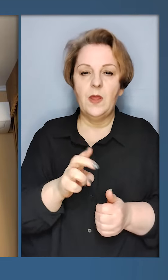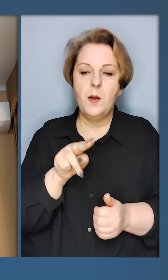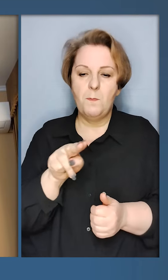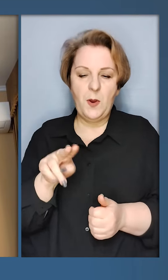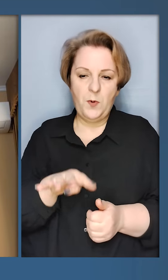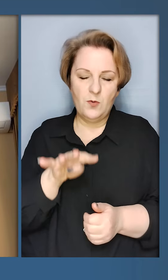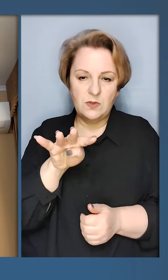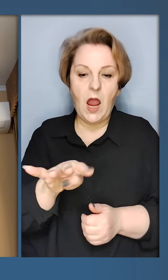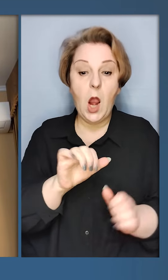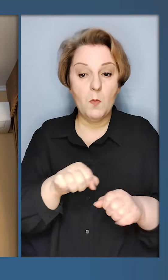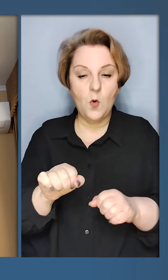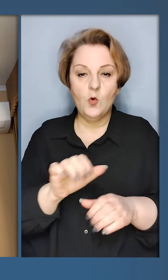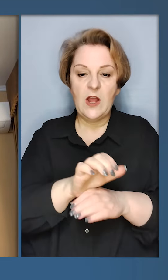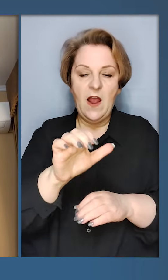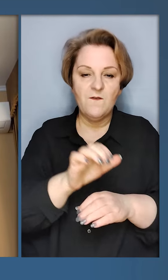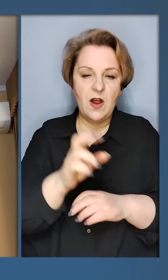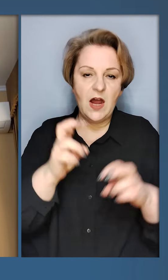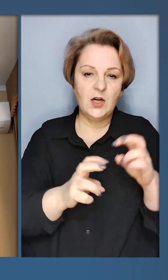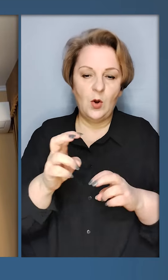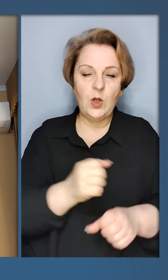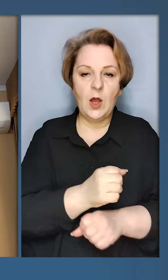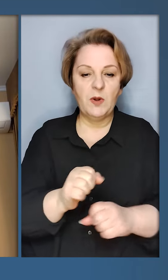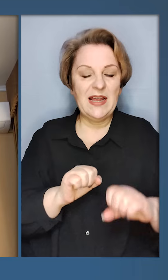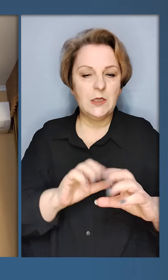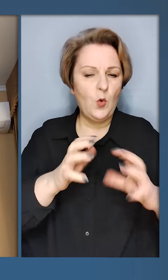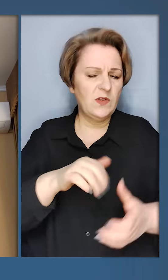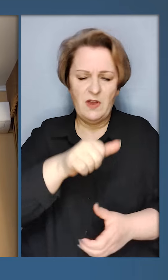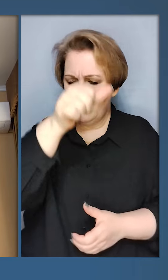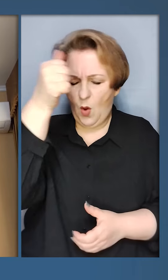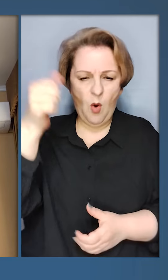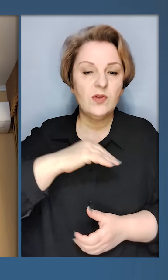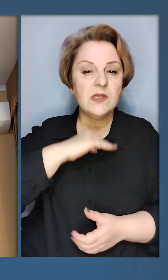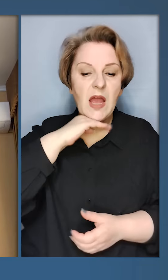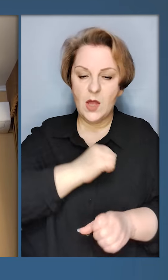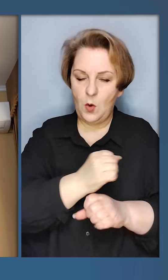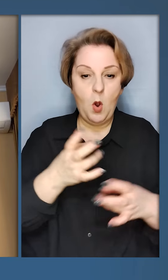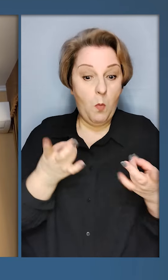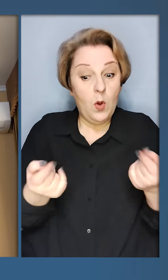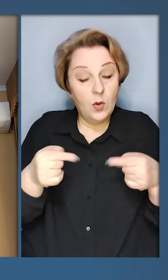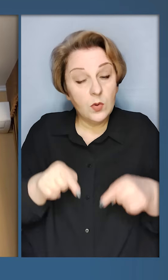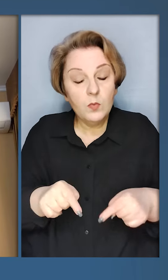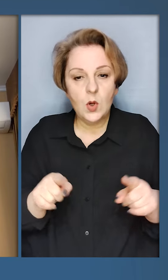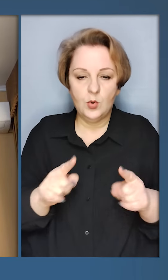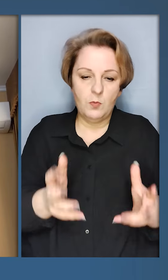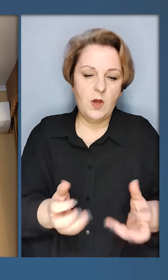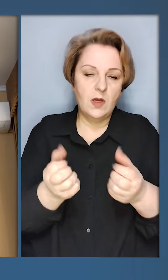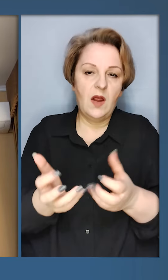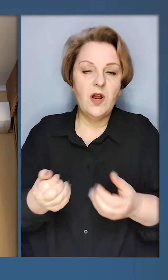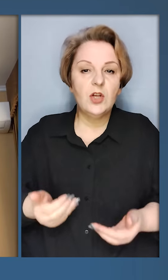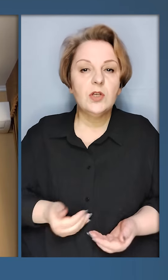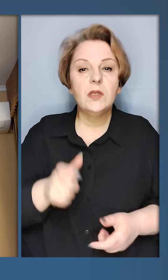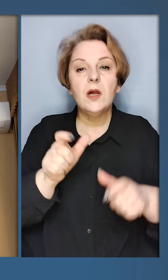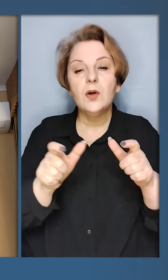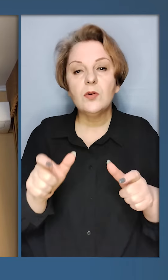Систем ППО та можливості виробляти зброю для захисту у світі достатньо. Зброя потрібна тут, щоб